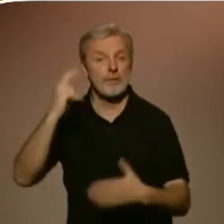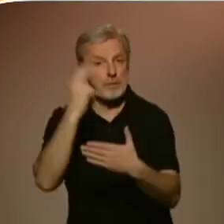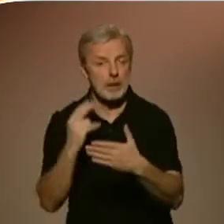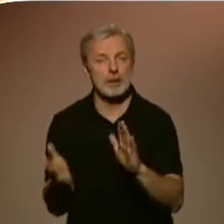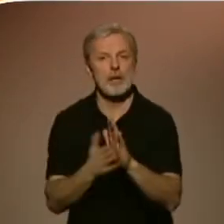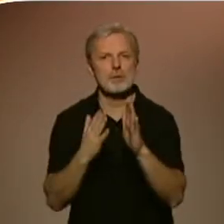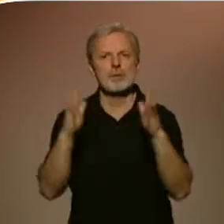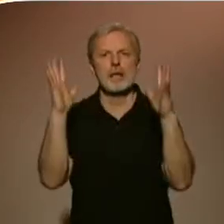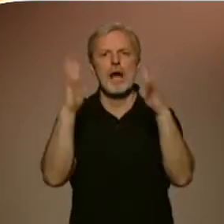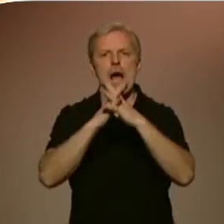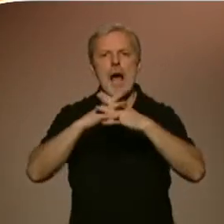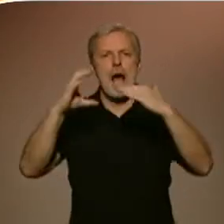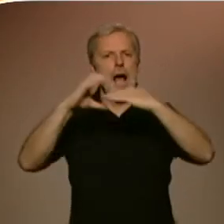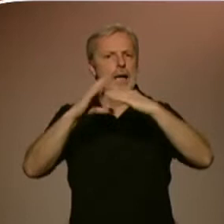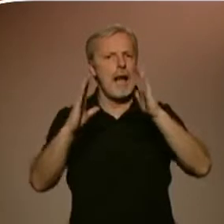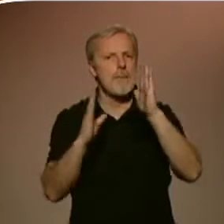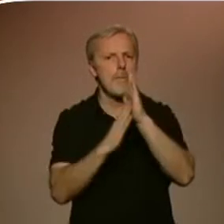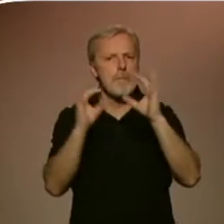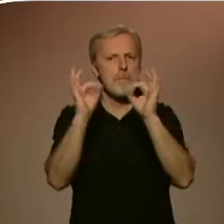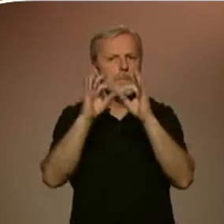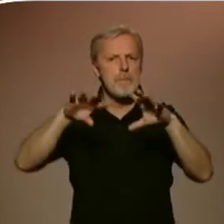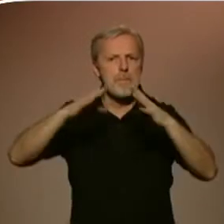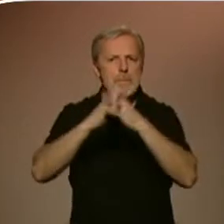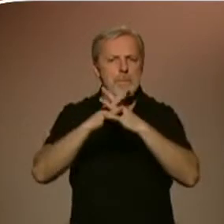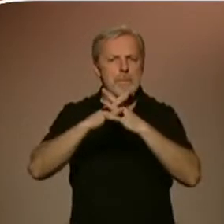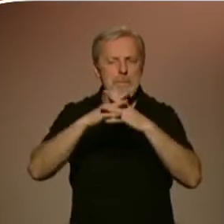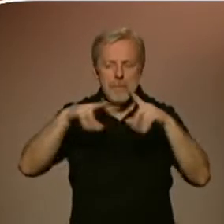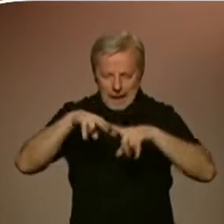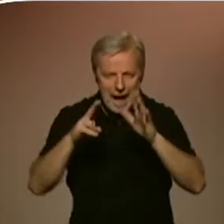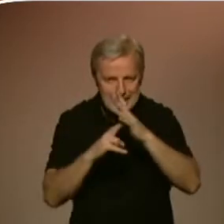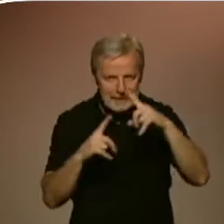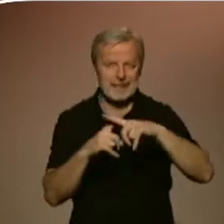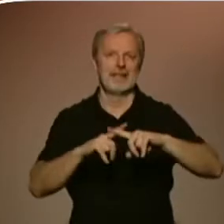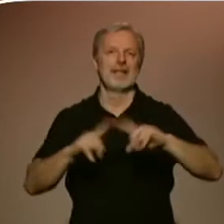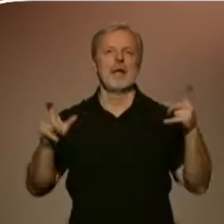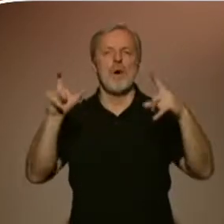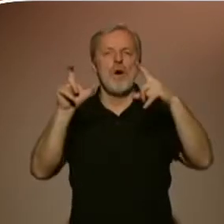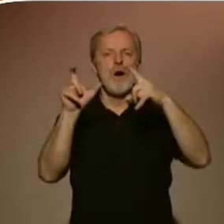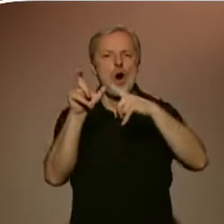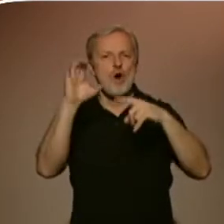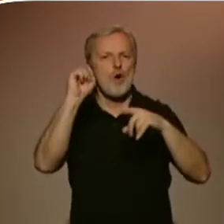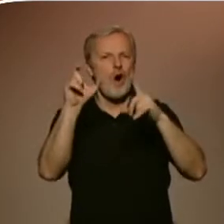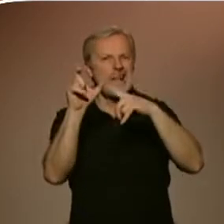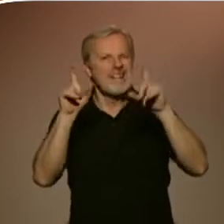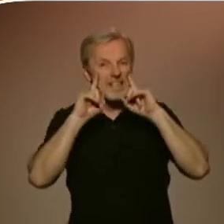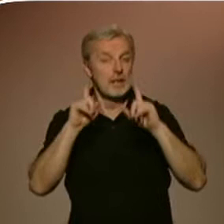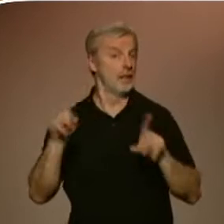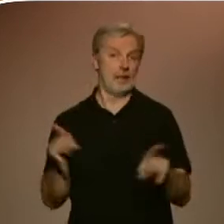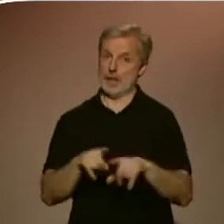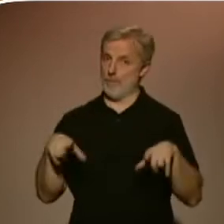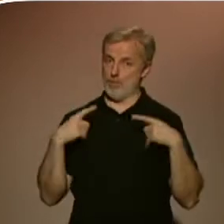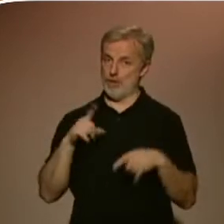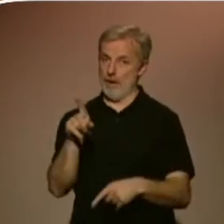Vincent van Gogh a tak dál. Je to vlastně takový denník v čase vizuální? Je to takový denník, například když se podíváme na